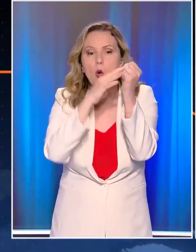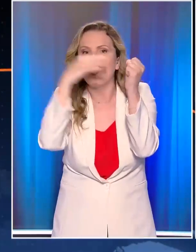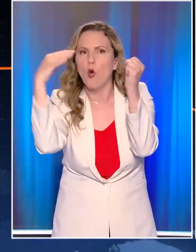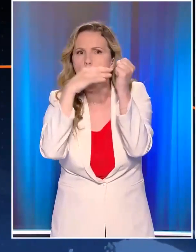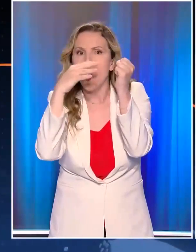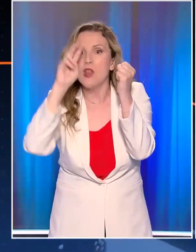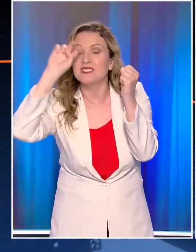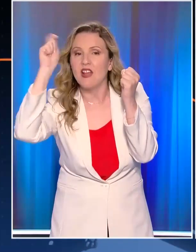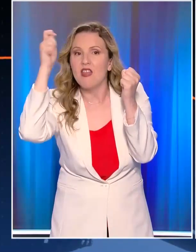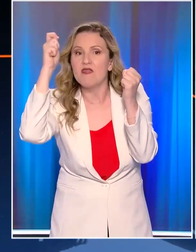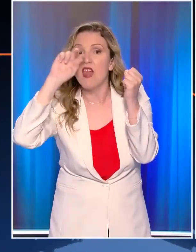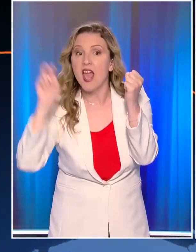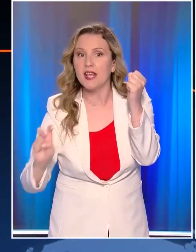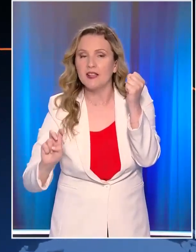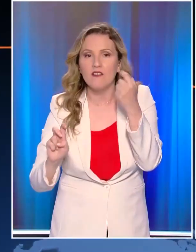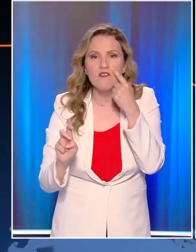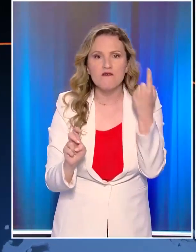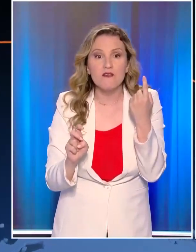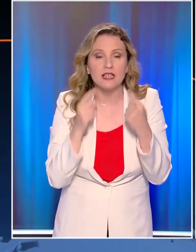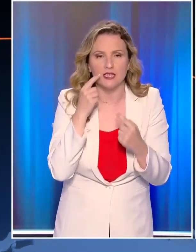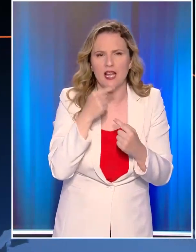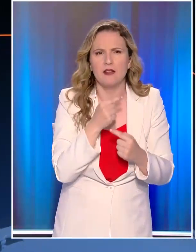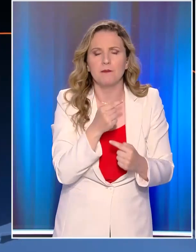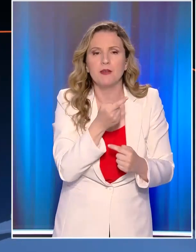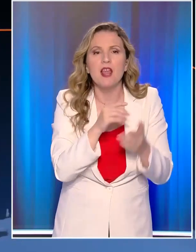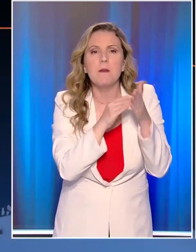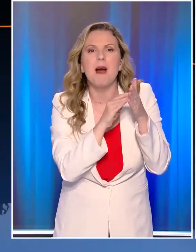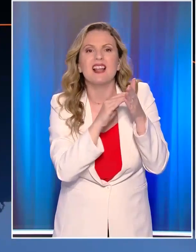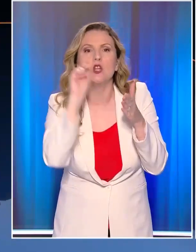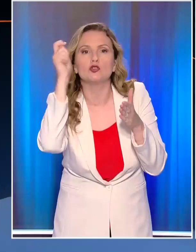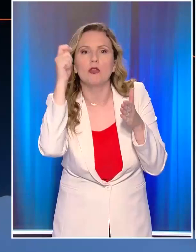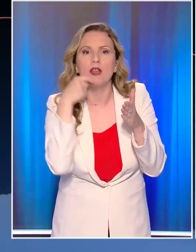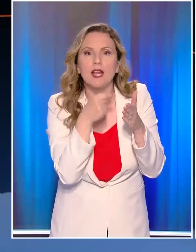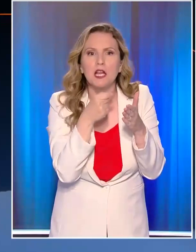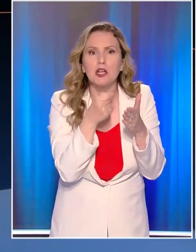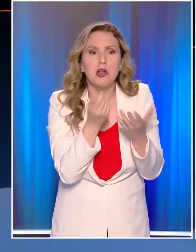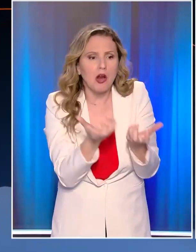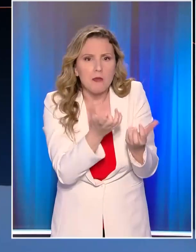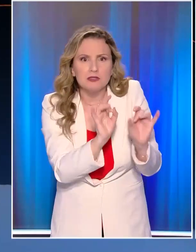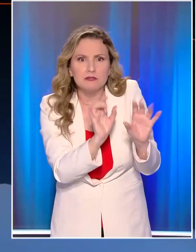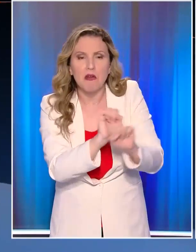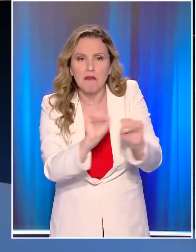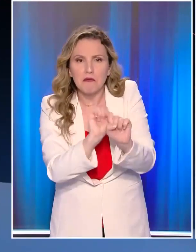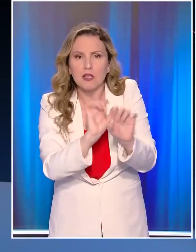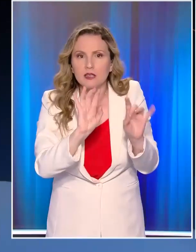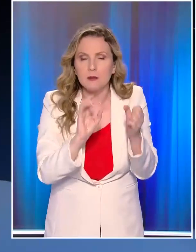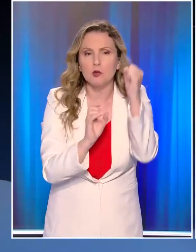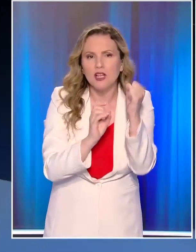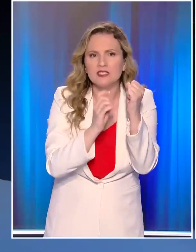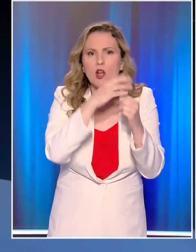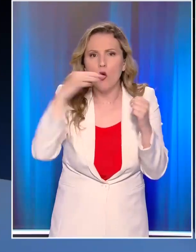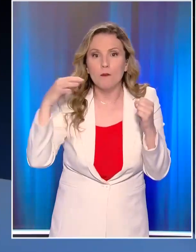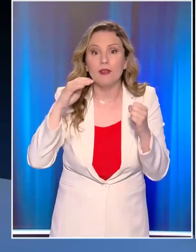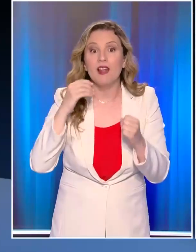βλέπετε κι εσείς από πίσω δεν υπάρχει καθόλου καμένο μέσα στο υποσταθμό. Τίποτα, ούτε καμία βλάβη, ούτε τίποτα.